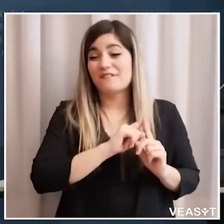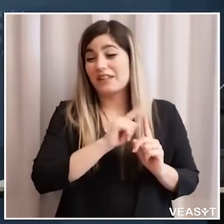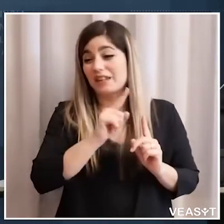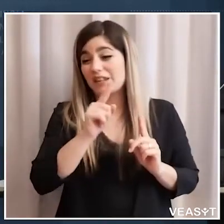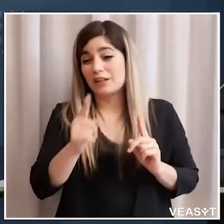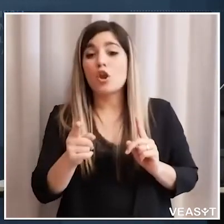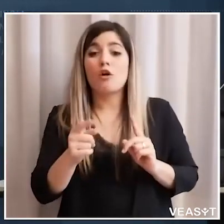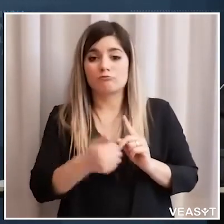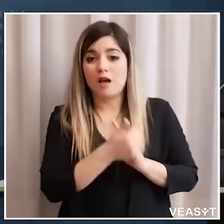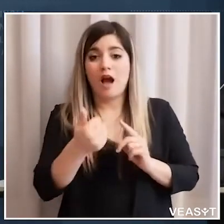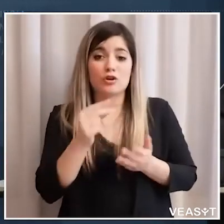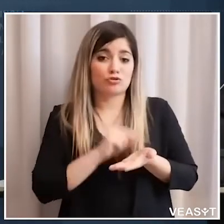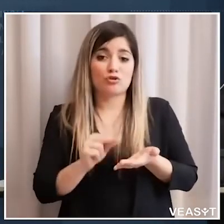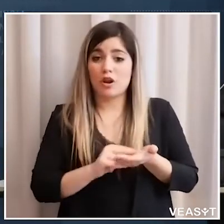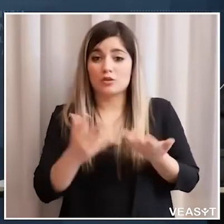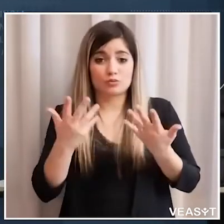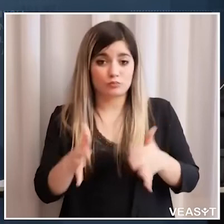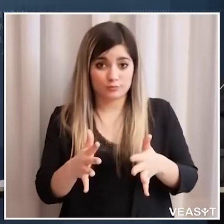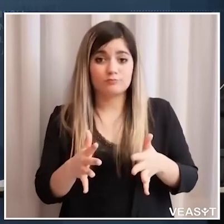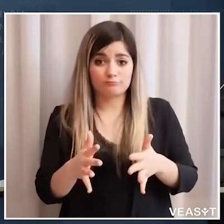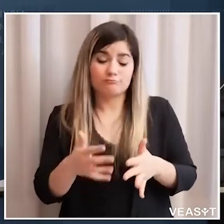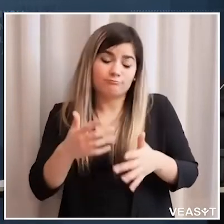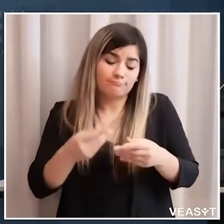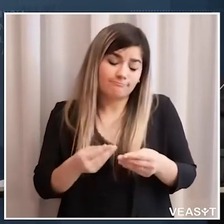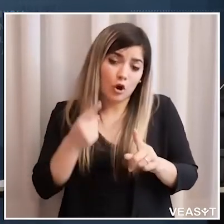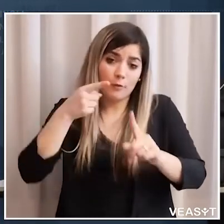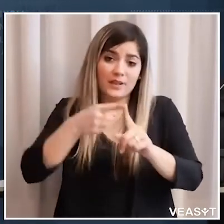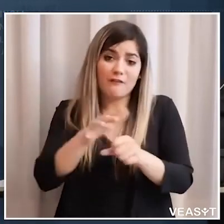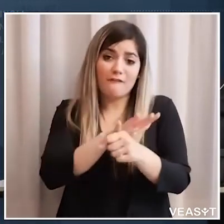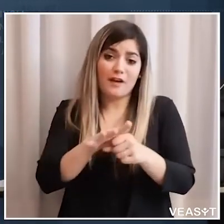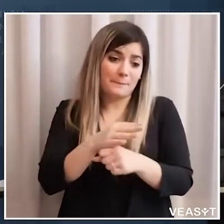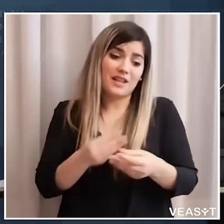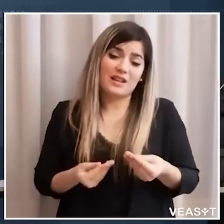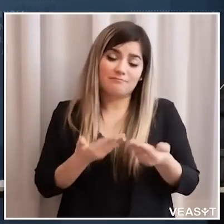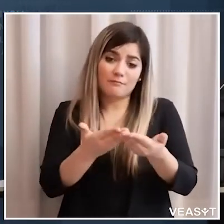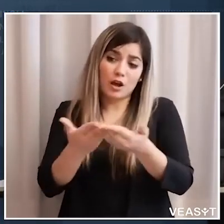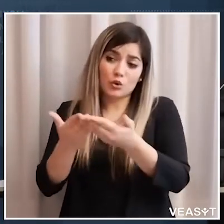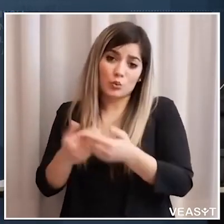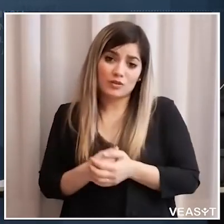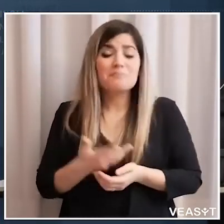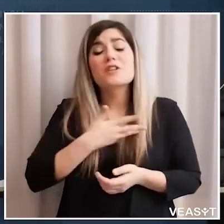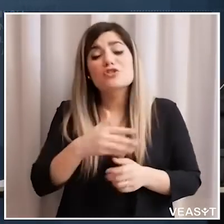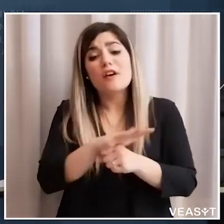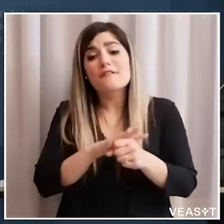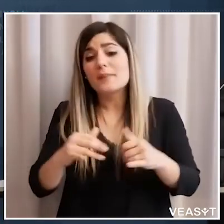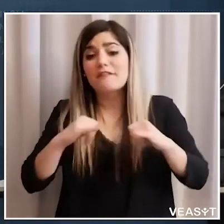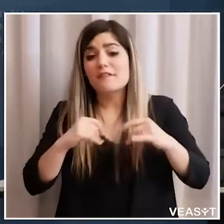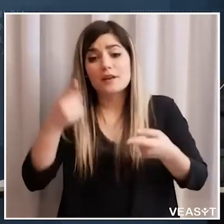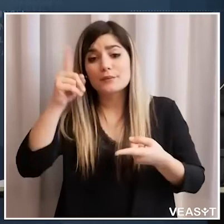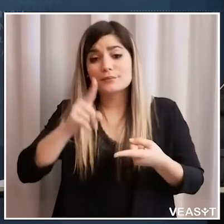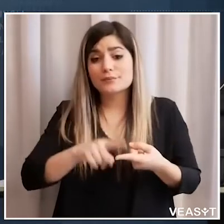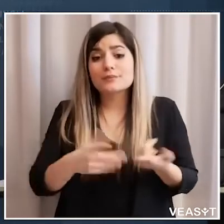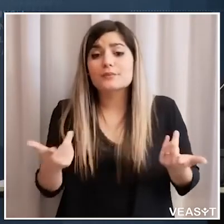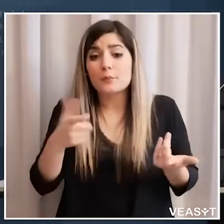fine dell'anno scolastico per dare una mano a quelle famiglie che sono in difficoltà come ho detto prima ci sono molte famiglie che hanno finito le ferie perché sono state